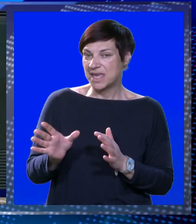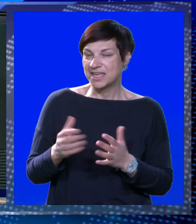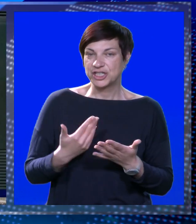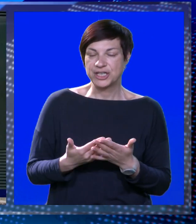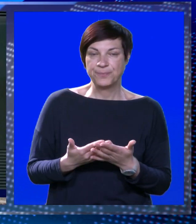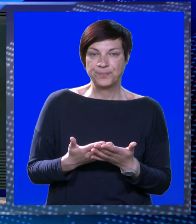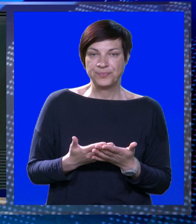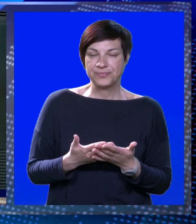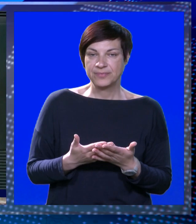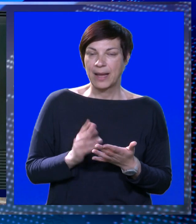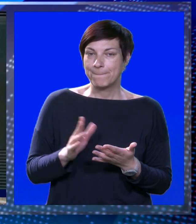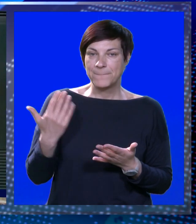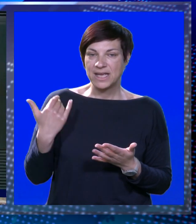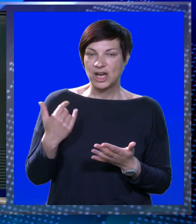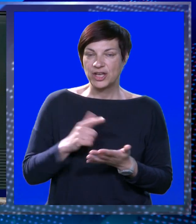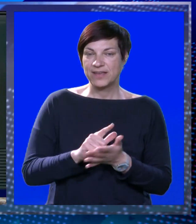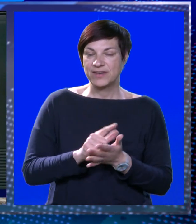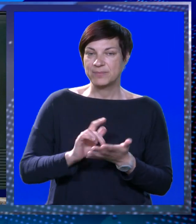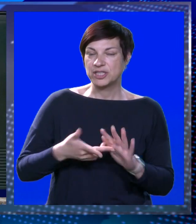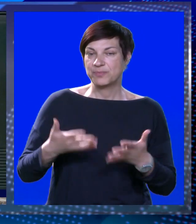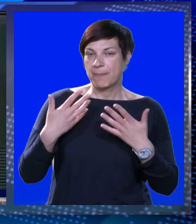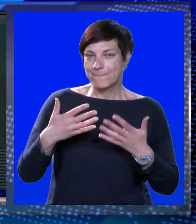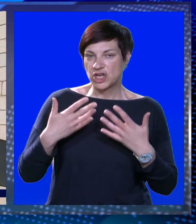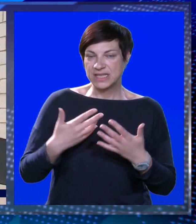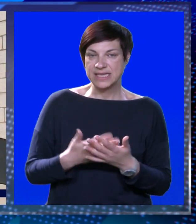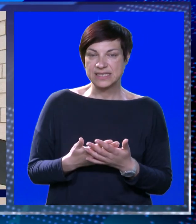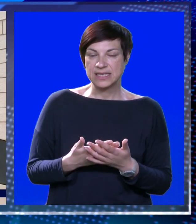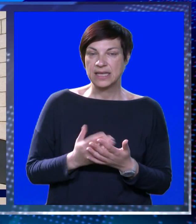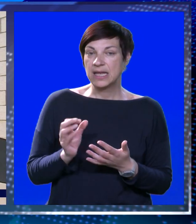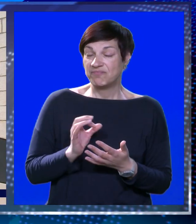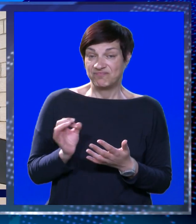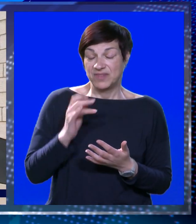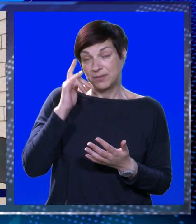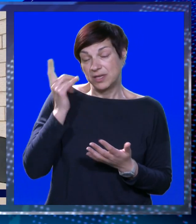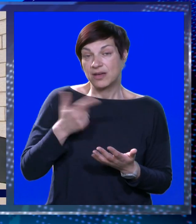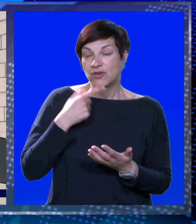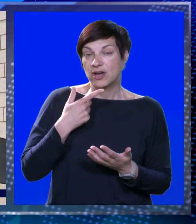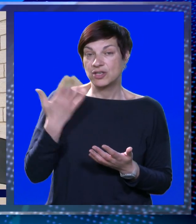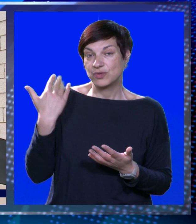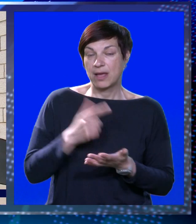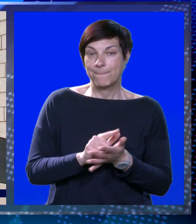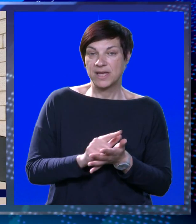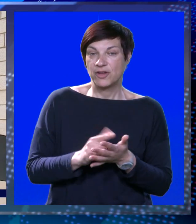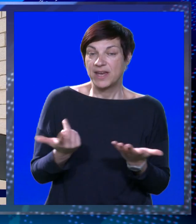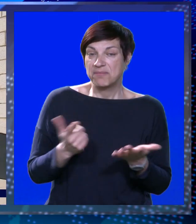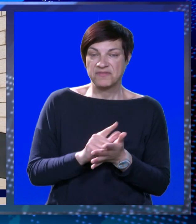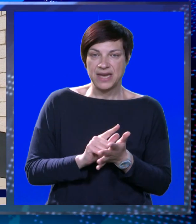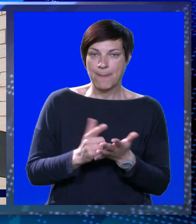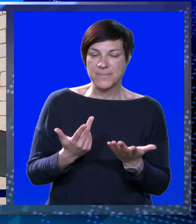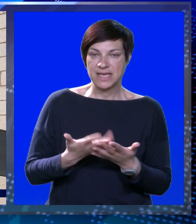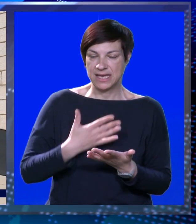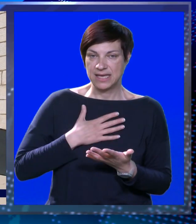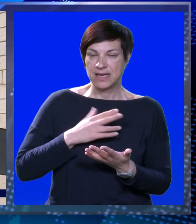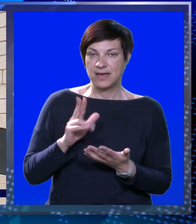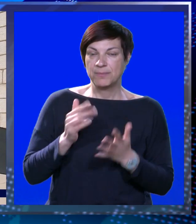bježi od svakoga, tako da stvarno je bilo vrijeme. Mislim da ćemo svi prodisati. Oni najbolje znaju. Ako oni kažu da je bilo vrijeme, vrijeme je.